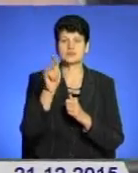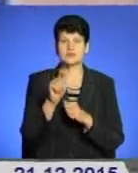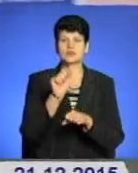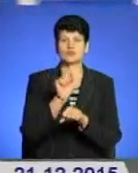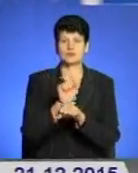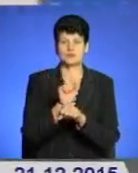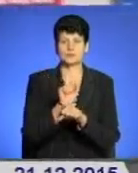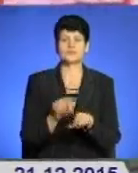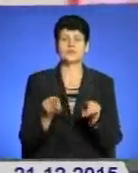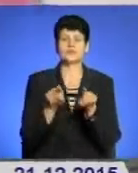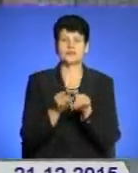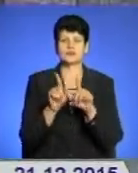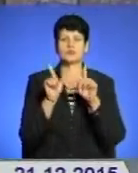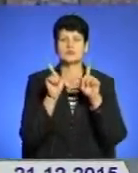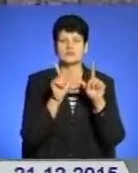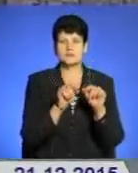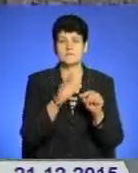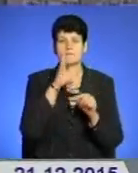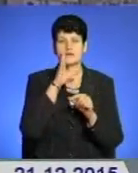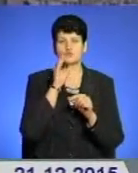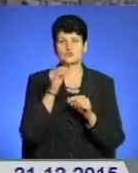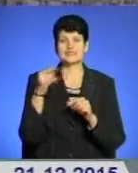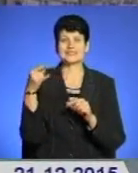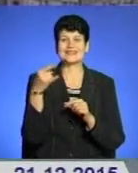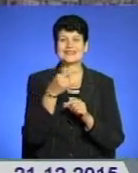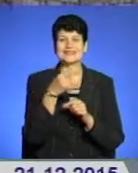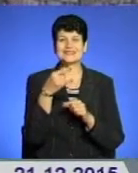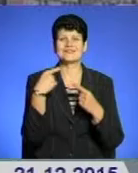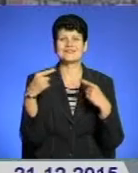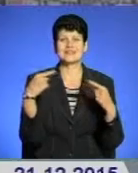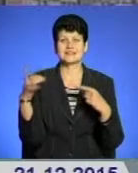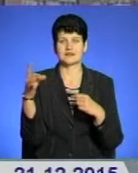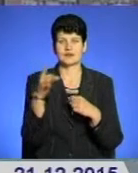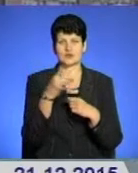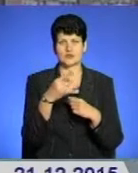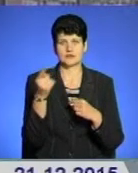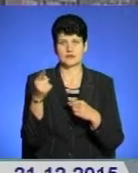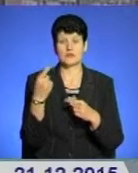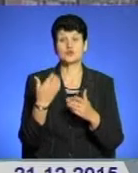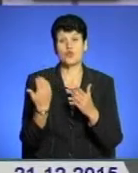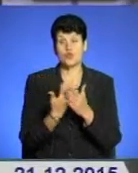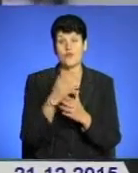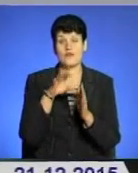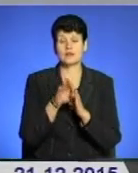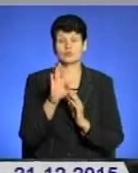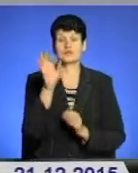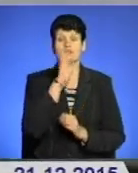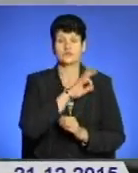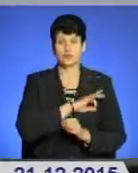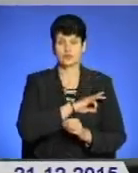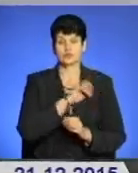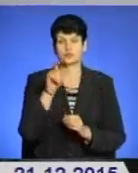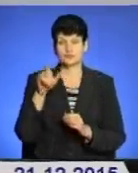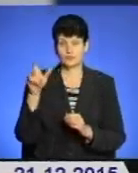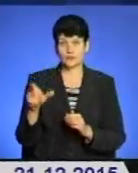зупинку. Також їздитимуть і маршрутні таксі у різні мікрорайони Тернополя. Якщо нововведення буде вигідним і пасажирам, і міській раді,